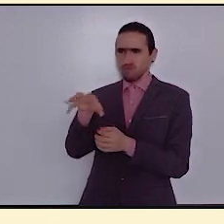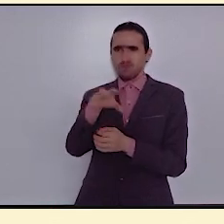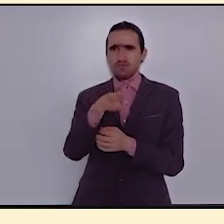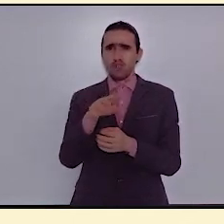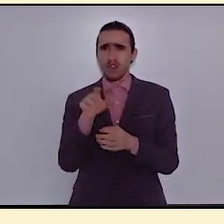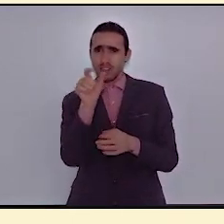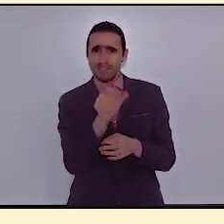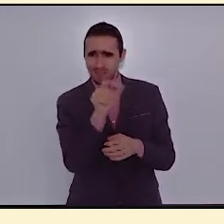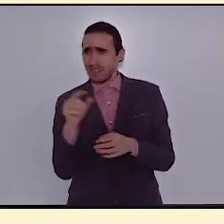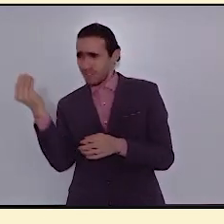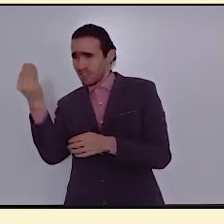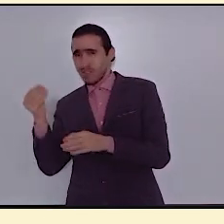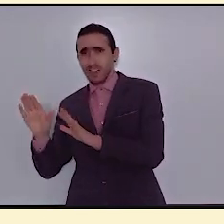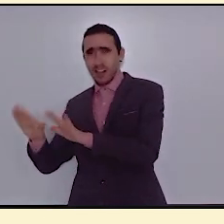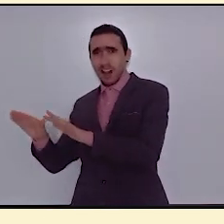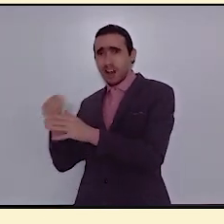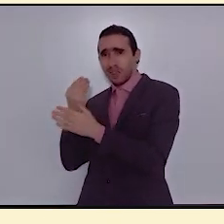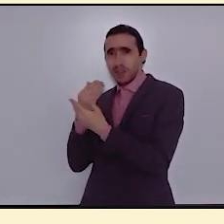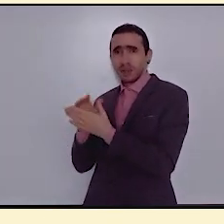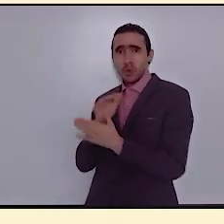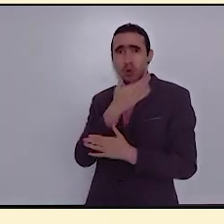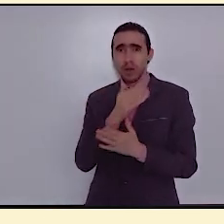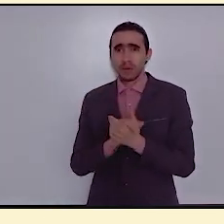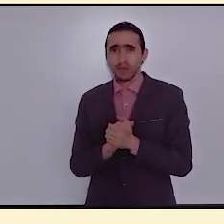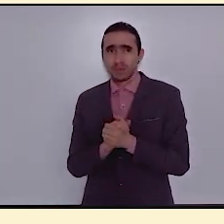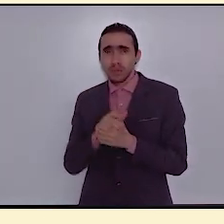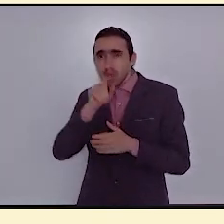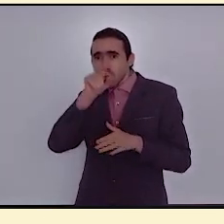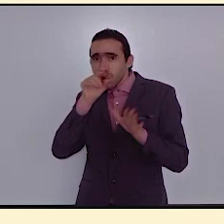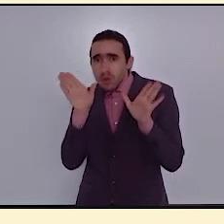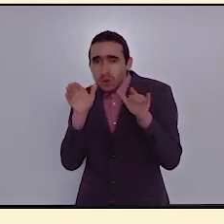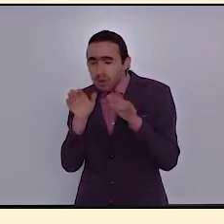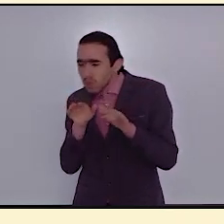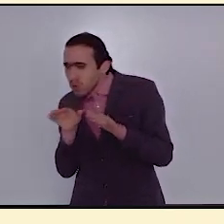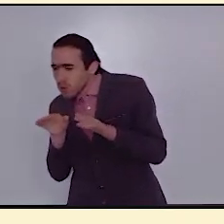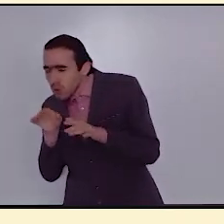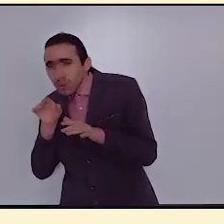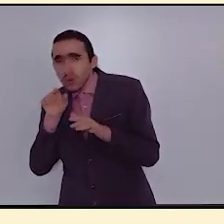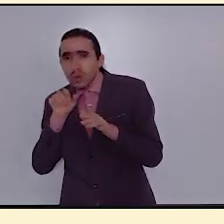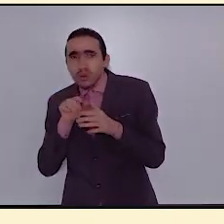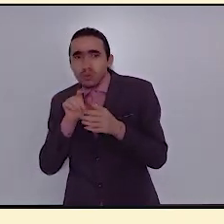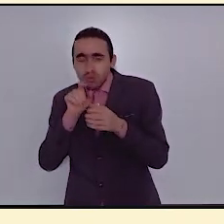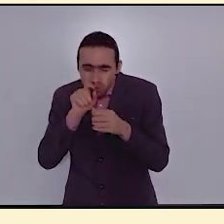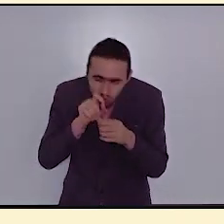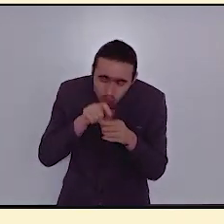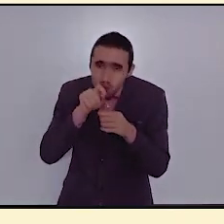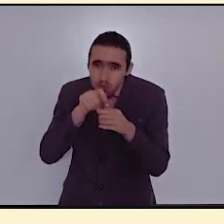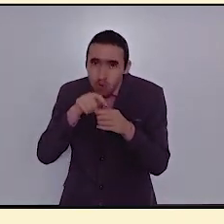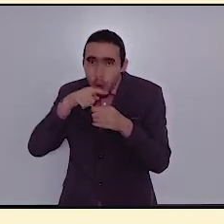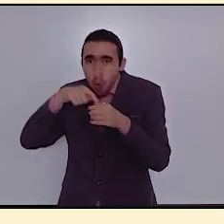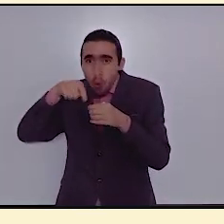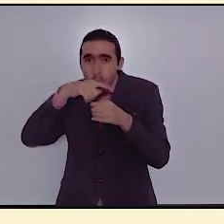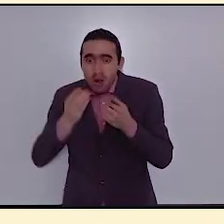اقترب الغراب من الزجاجة ليشرب لكن لسوء حظه عنق الزجاجة كان ضيقا